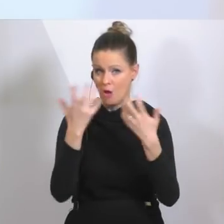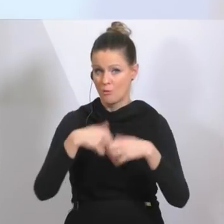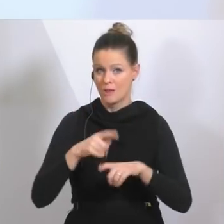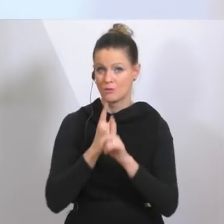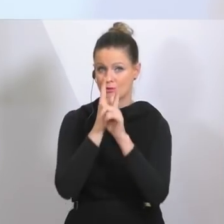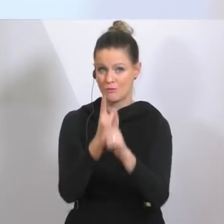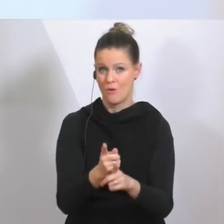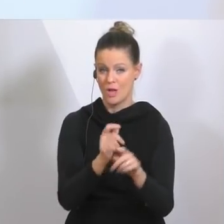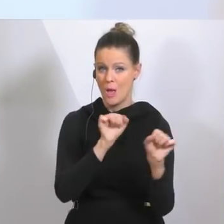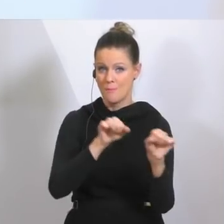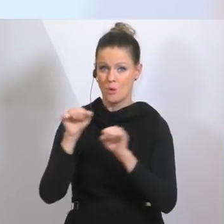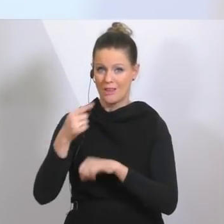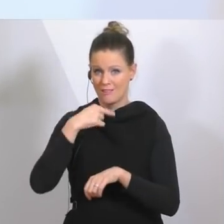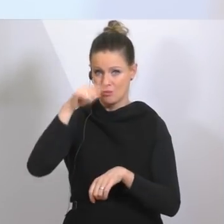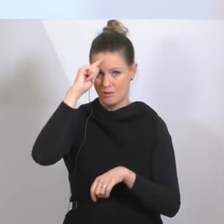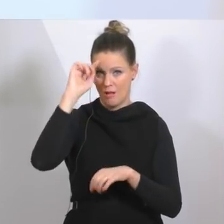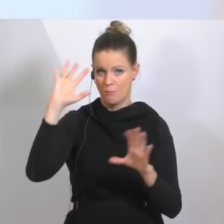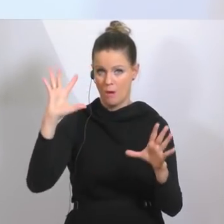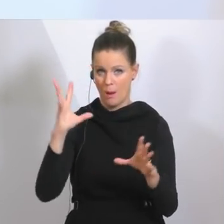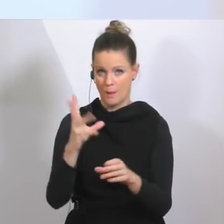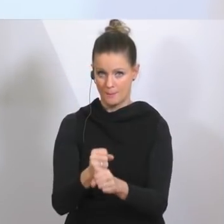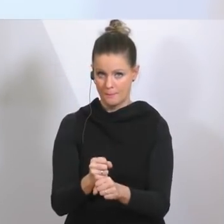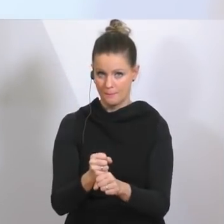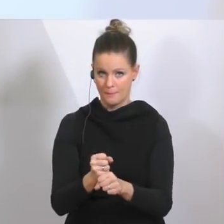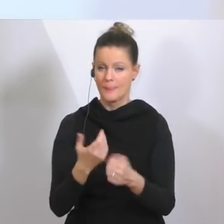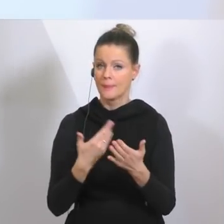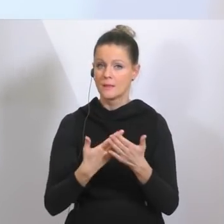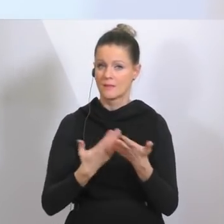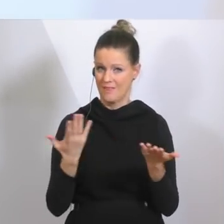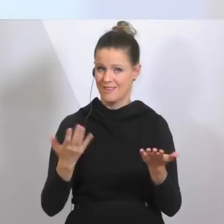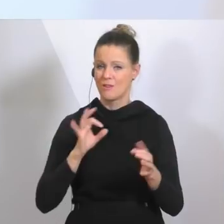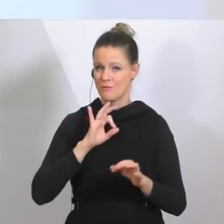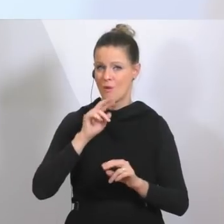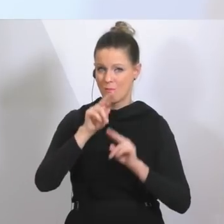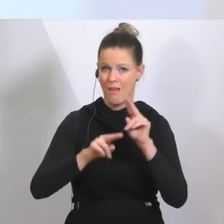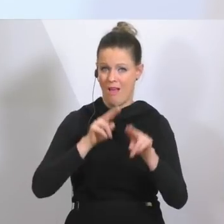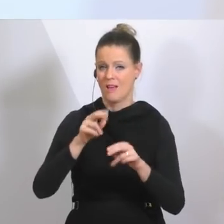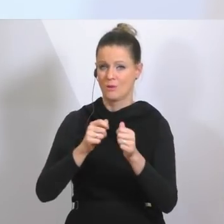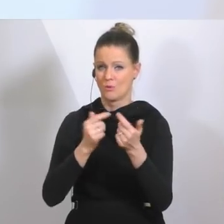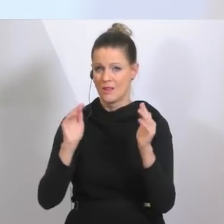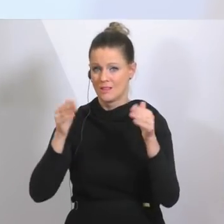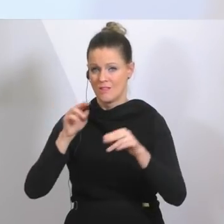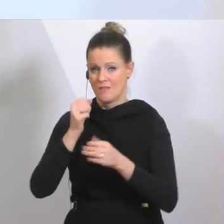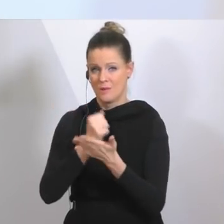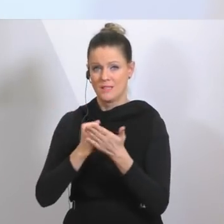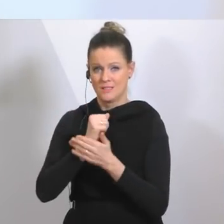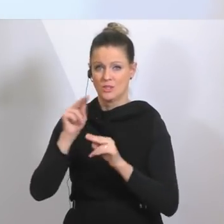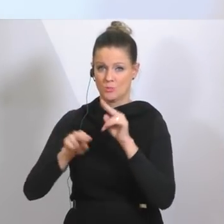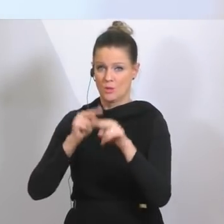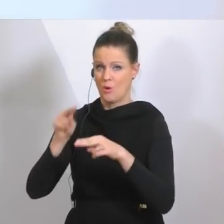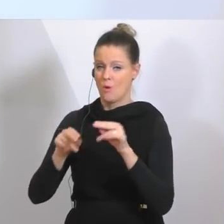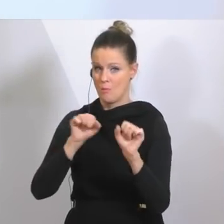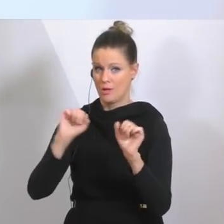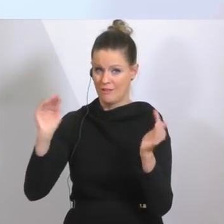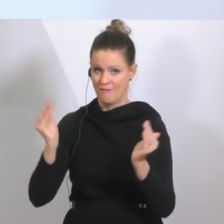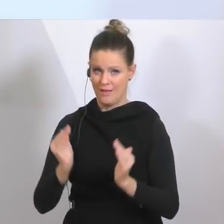Kapazitätsgefäß sozusagen, das Potenzial für Behandlungen, für die intensivmedizinische Betreuung vor allem. In